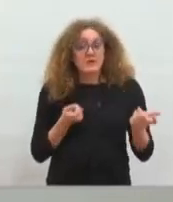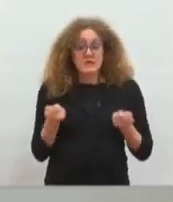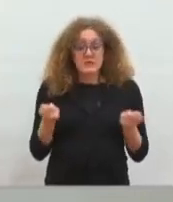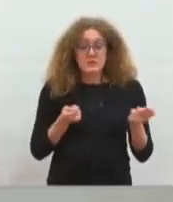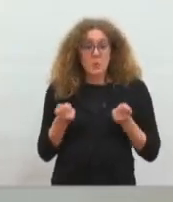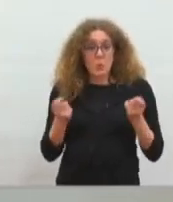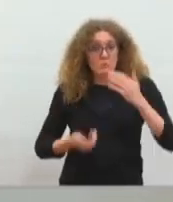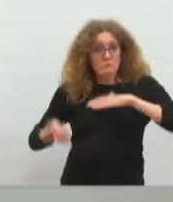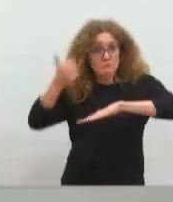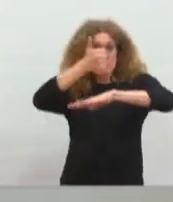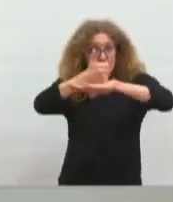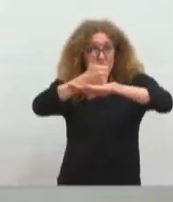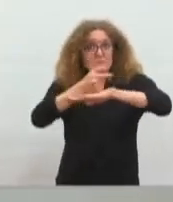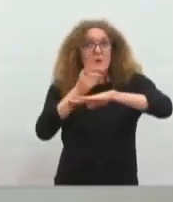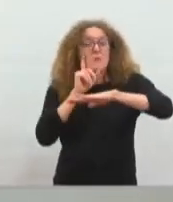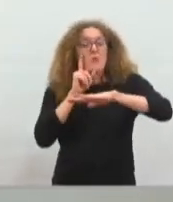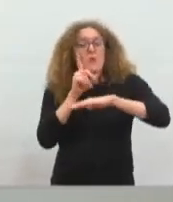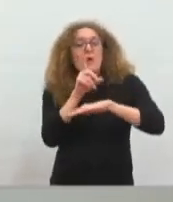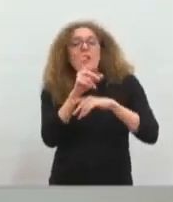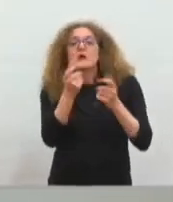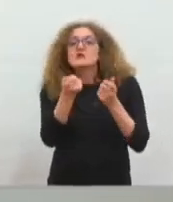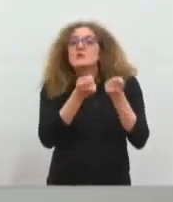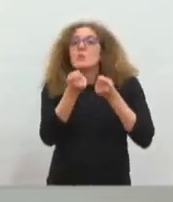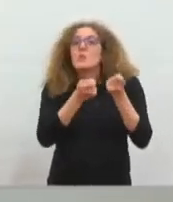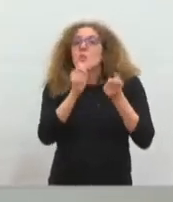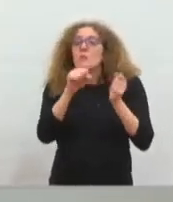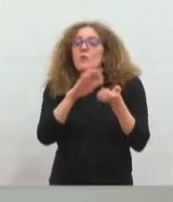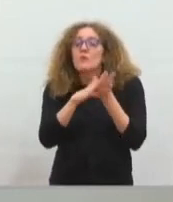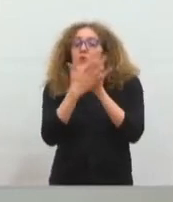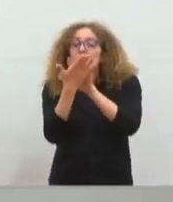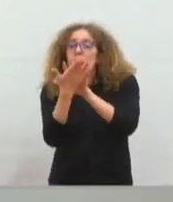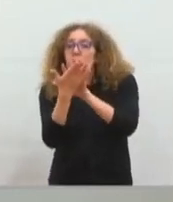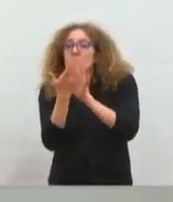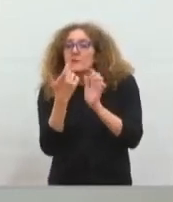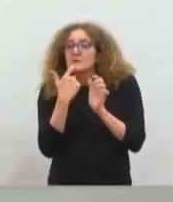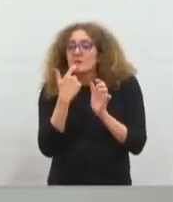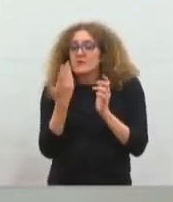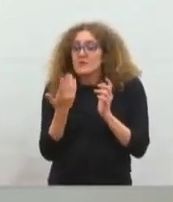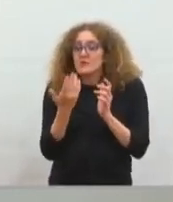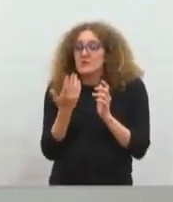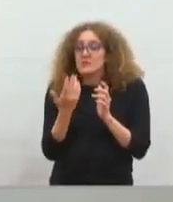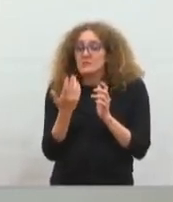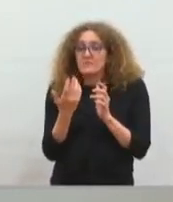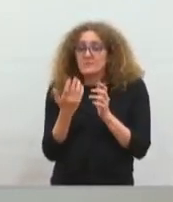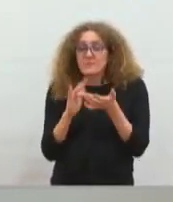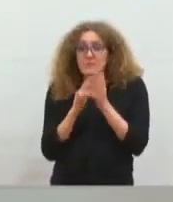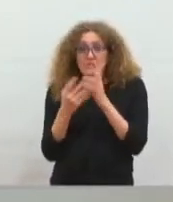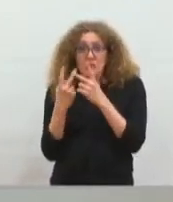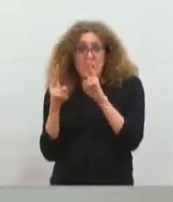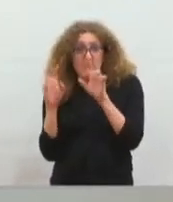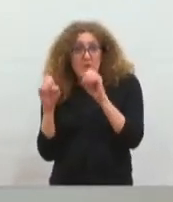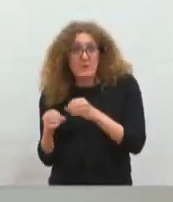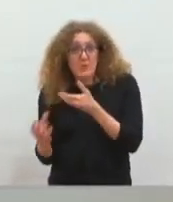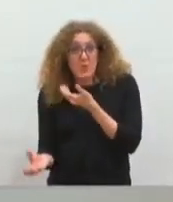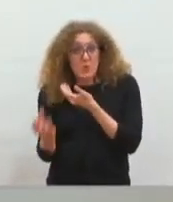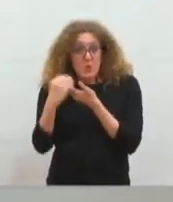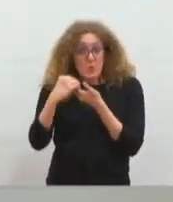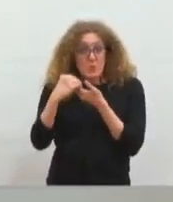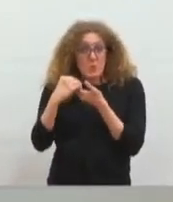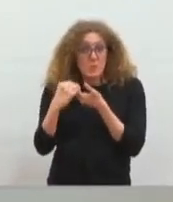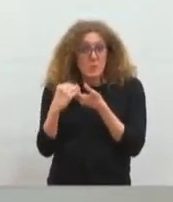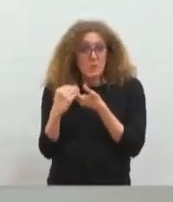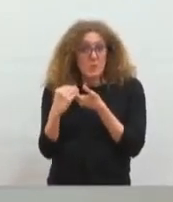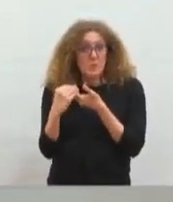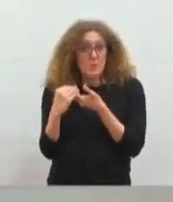en la faisant évoluer par rapport à ce qu'elle est aujourd'hui, nous pouvons beaucoup plus impliquer non seulement la totalité des communes concernées mais également